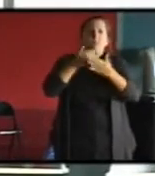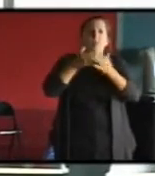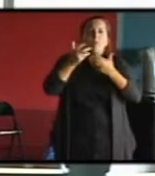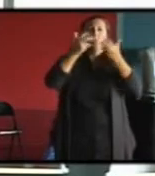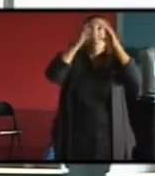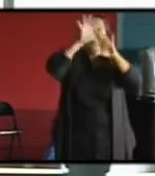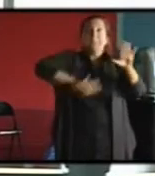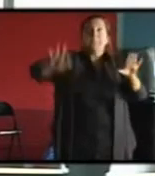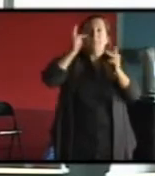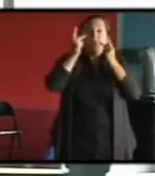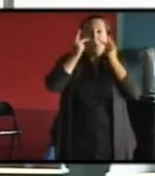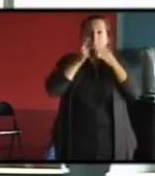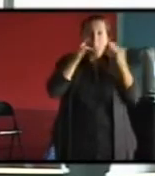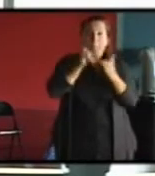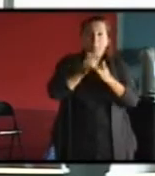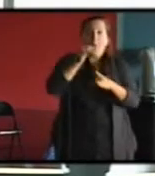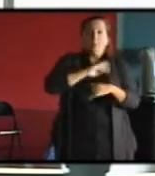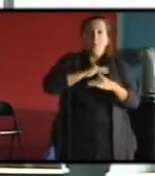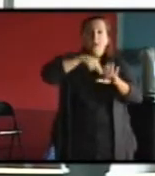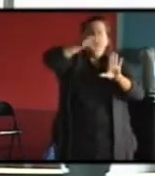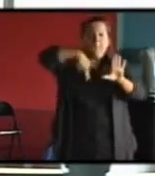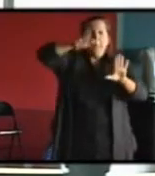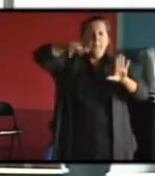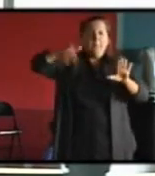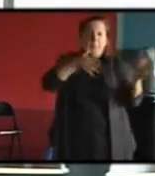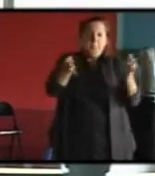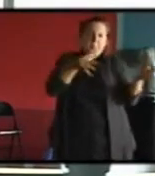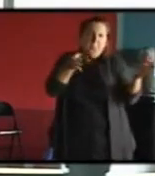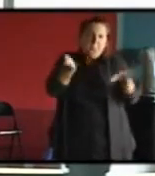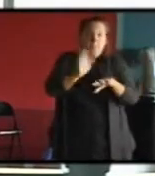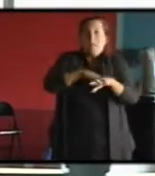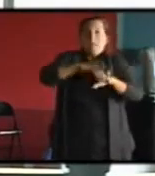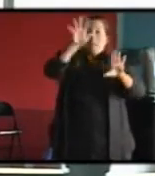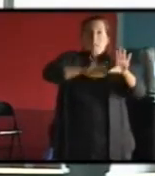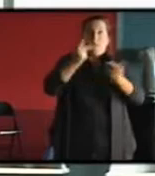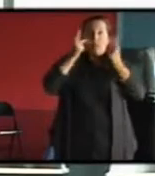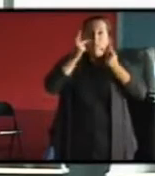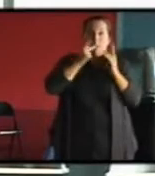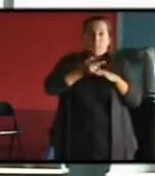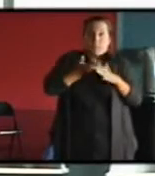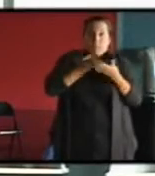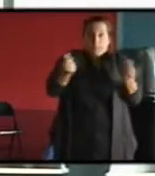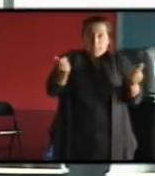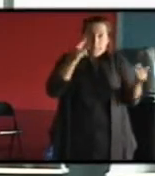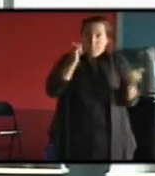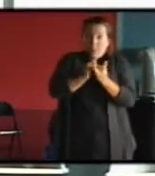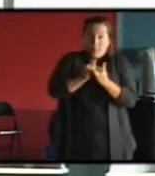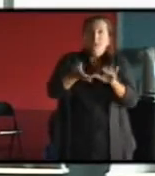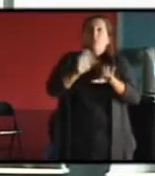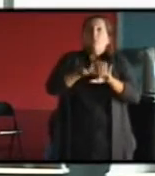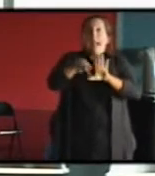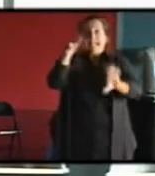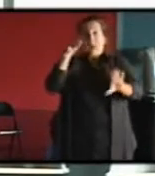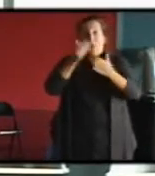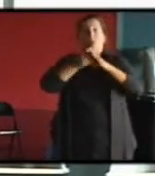modénatures de façade à force d'avoir des enduits, ciments, etc. et où là, au contraire, le travail d'isolation par l'extérieur